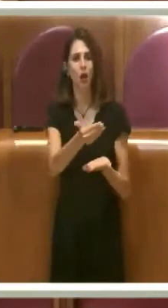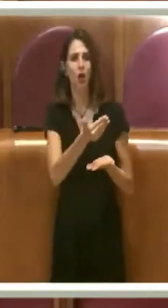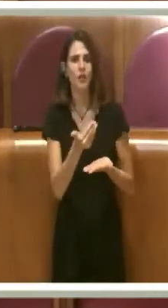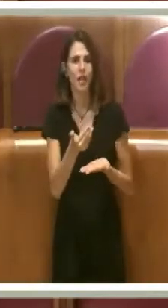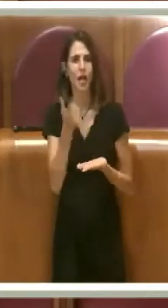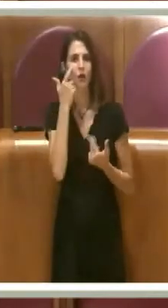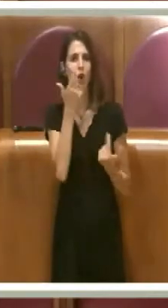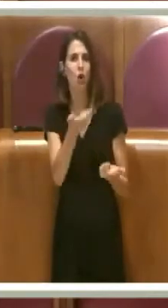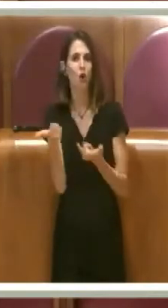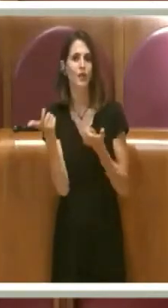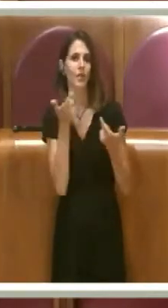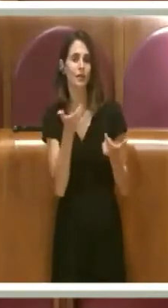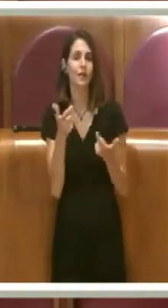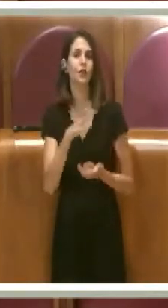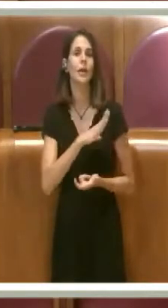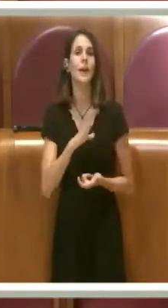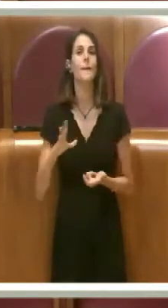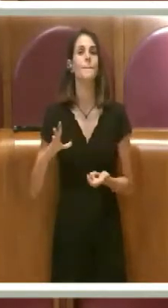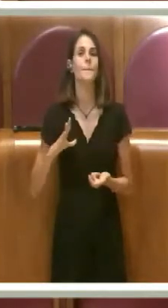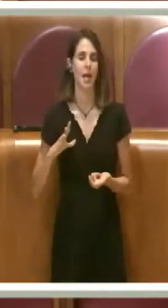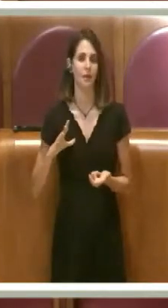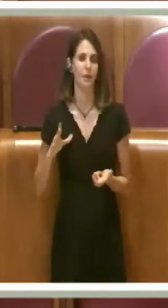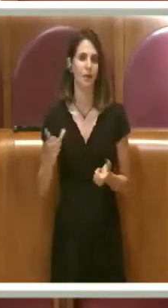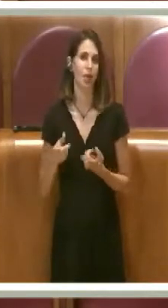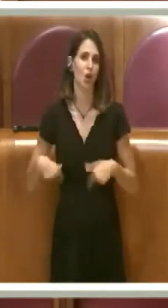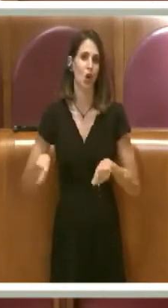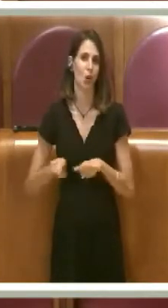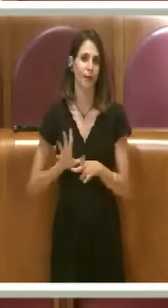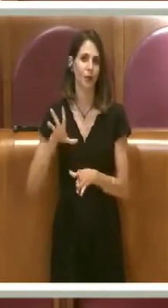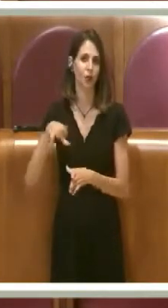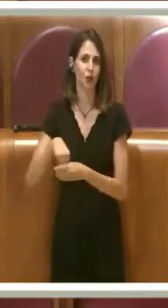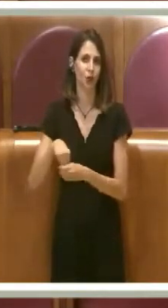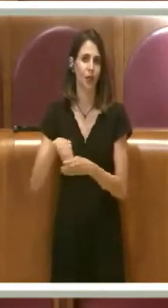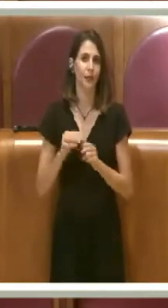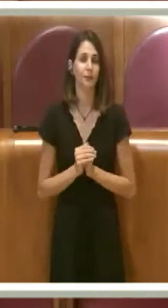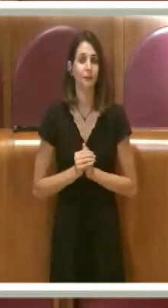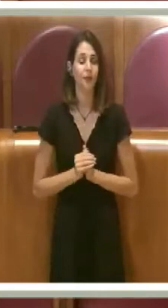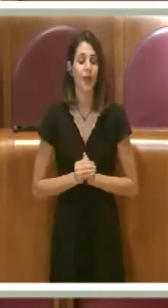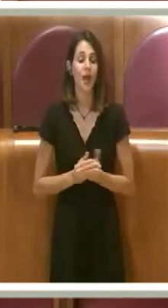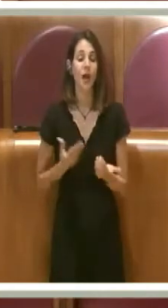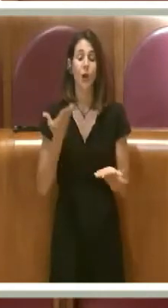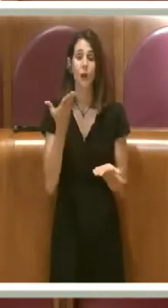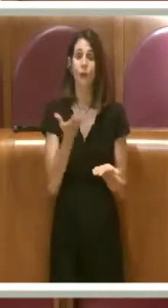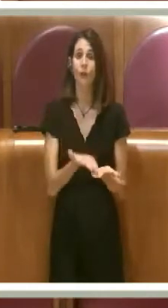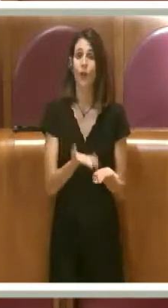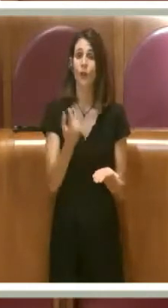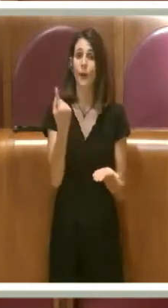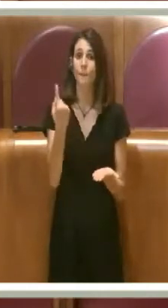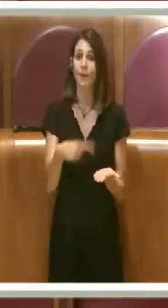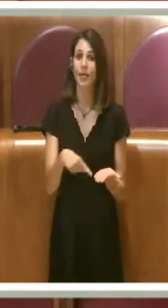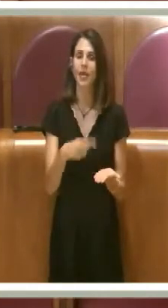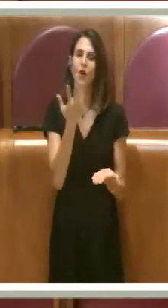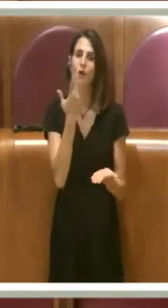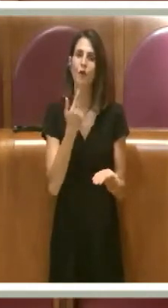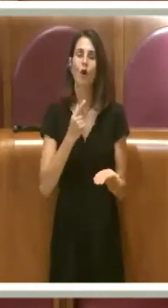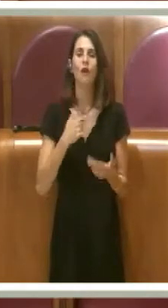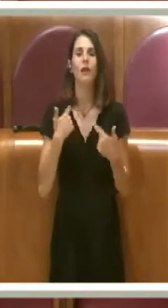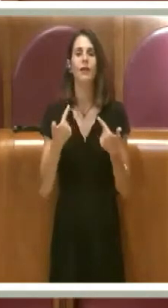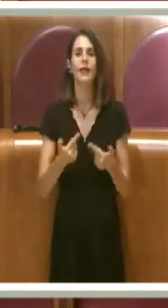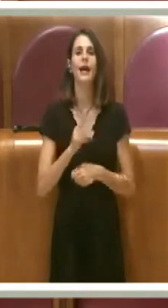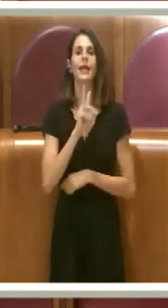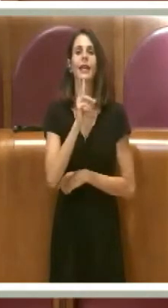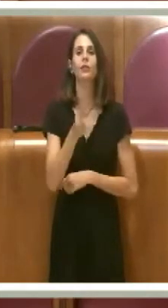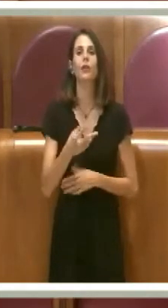membri della Commissione stessa. È una proposta che vuole rispondere in qualche